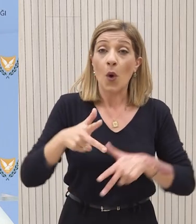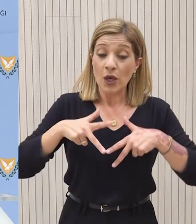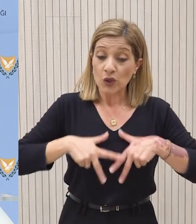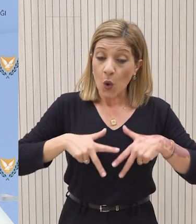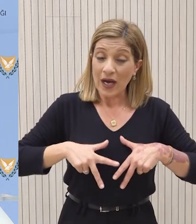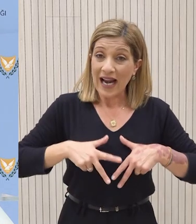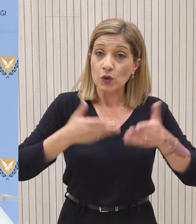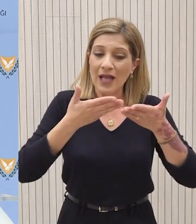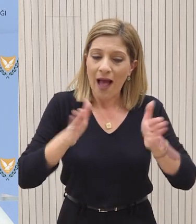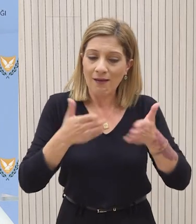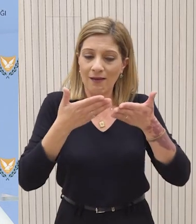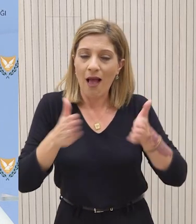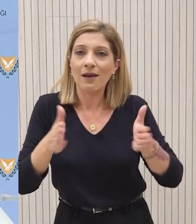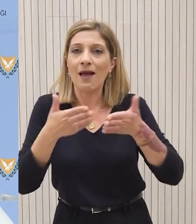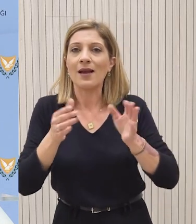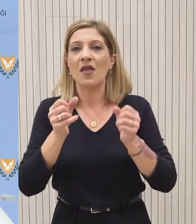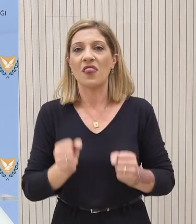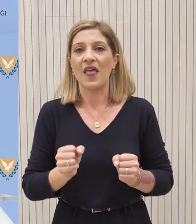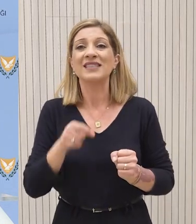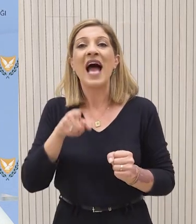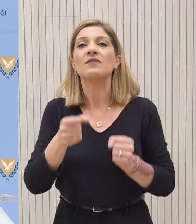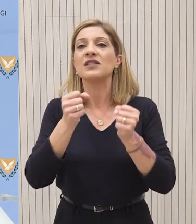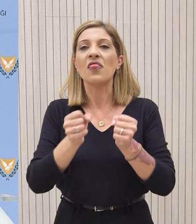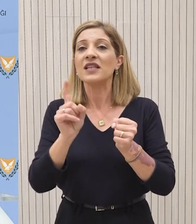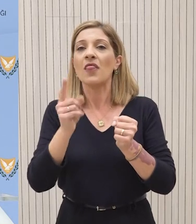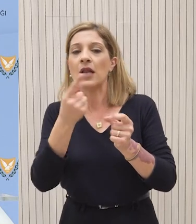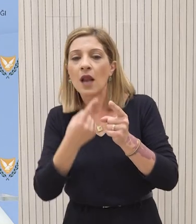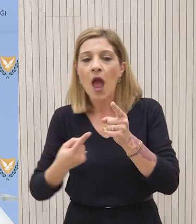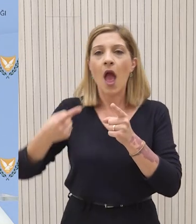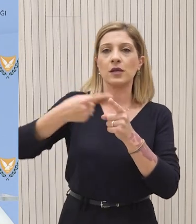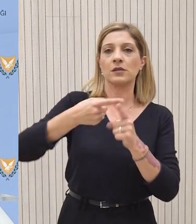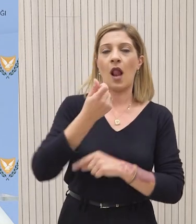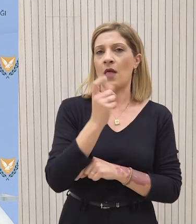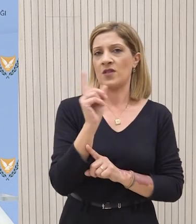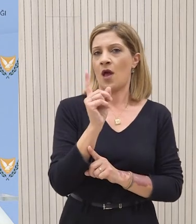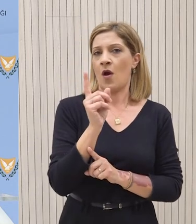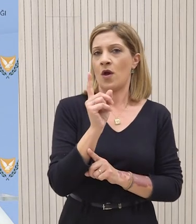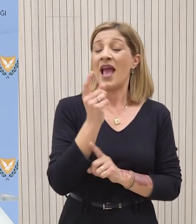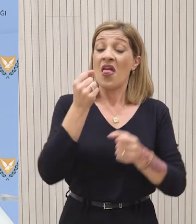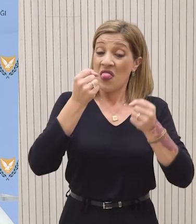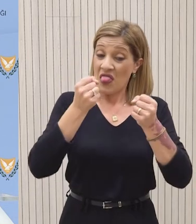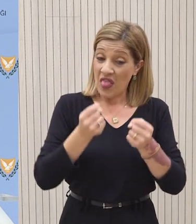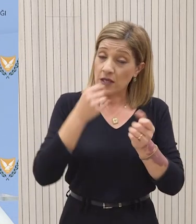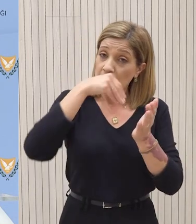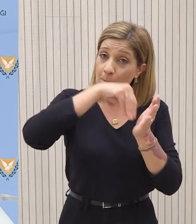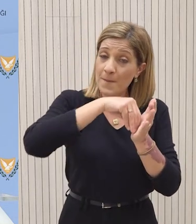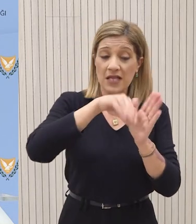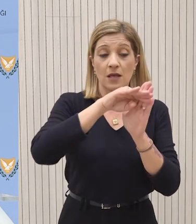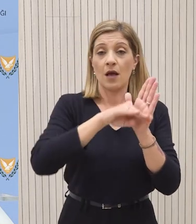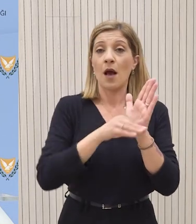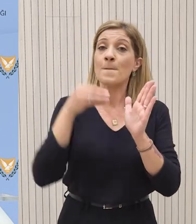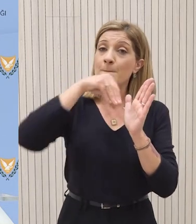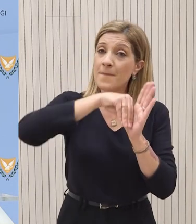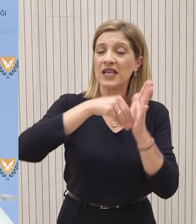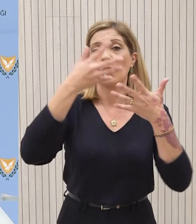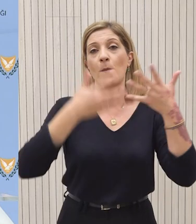κράτους. Είναι θέσεις που δεν προνοούν επιπρόσθετο κόστος για το κράτος. Είναι θέσεις που έχουν συμπεριληφθεί και στους προγραμματισμούς, αλλά και στους